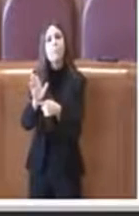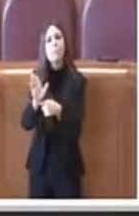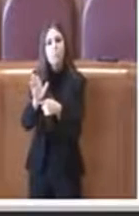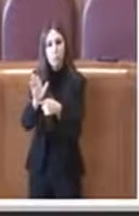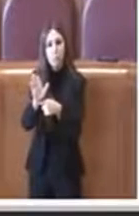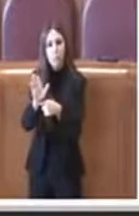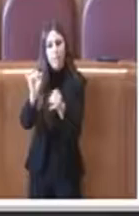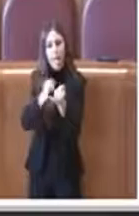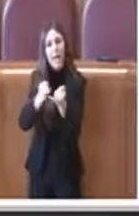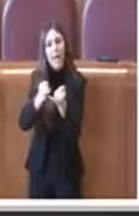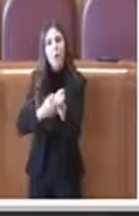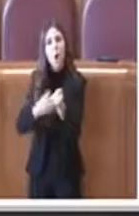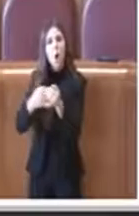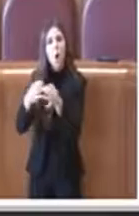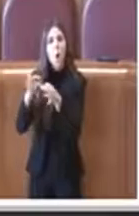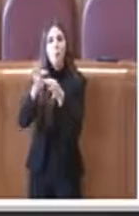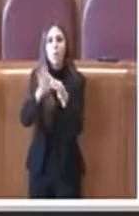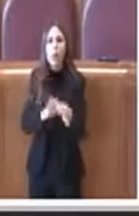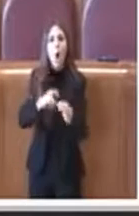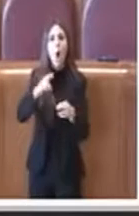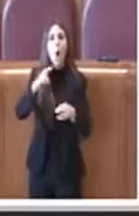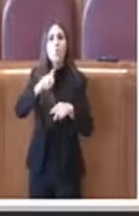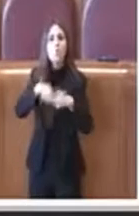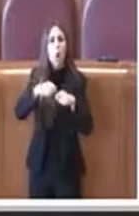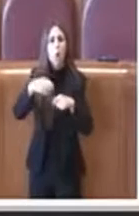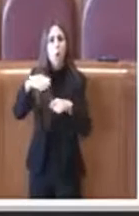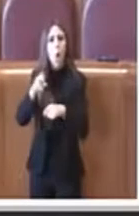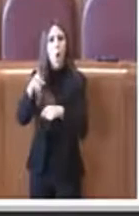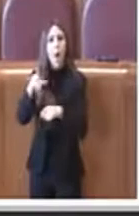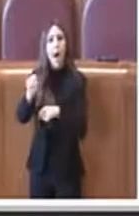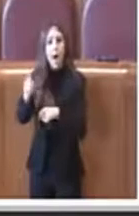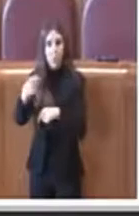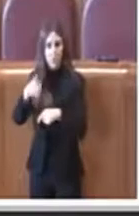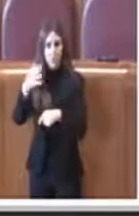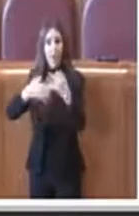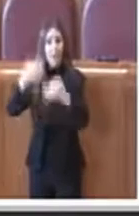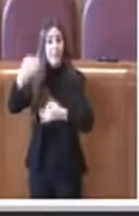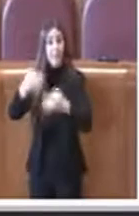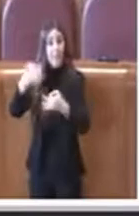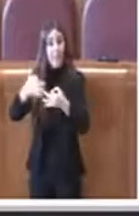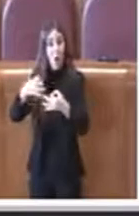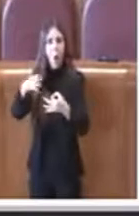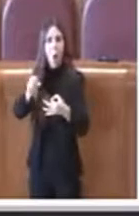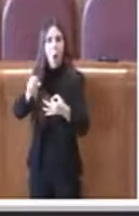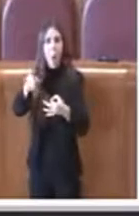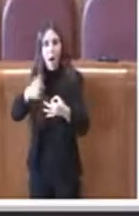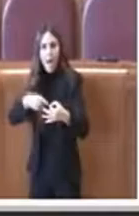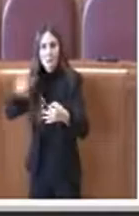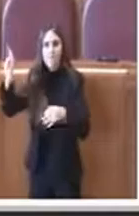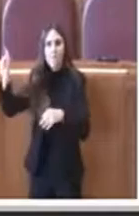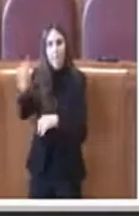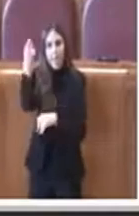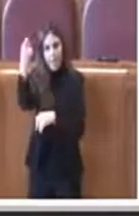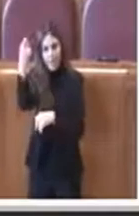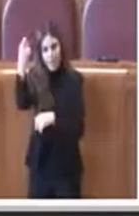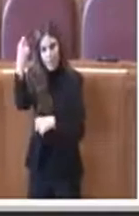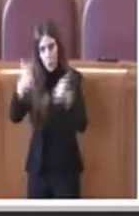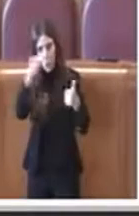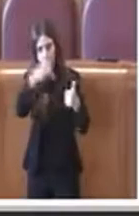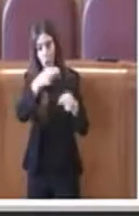collegata all'odocolari ebbene l'odocolari è una sentenza per cui Colari ha vinto nei confronti di Roma capitale